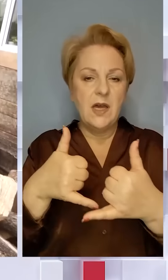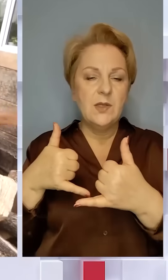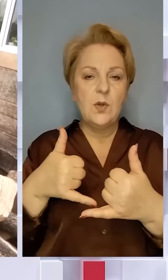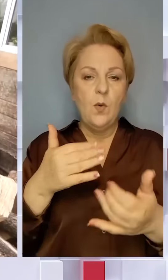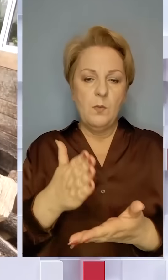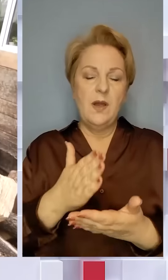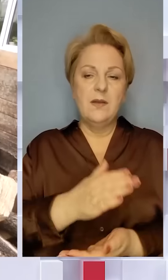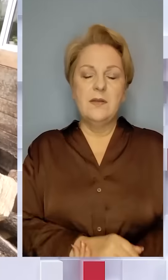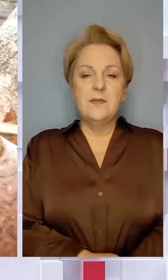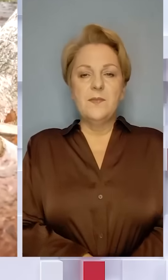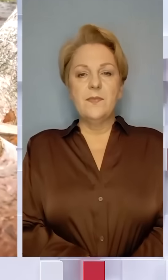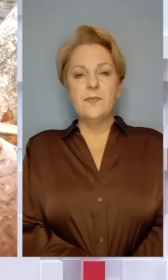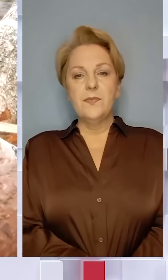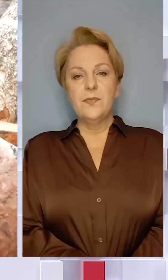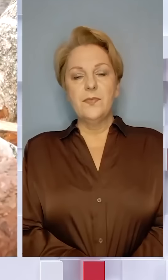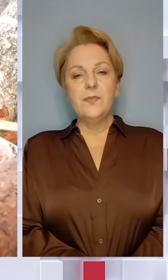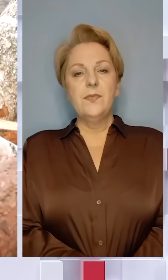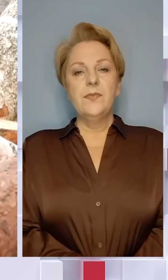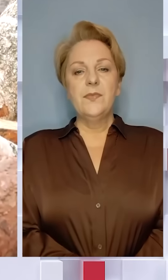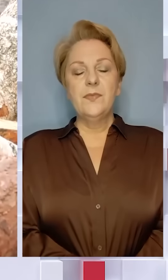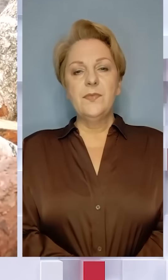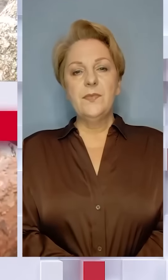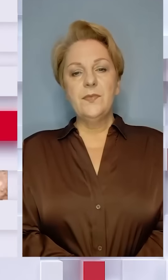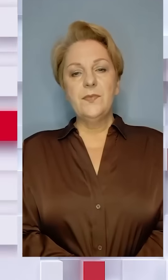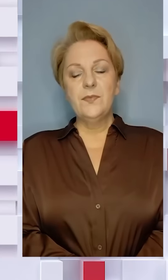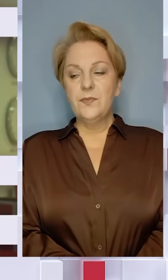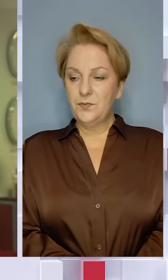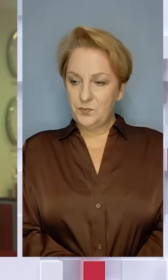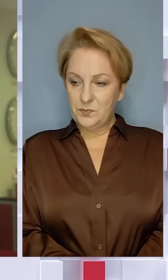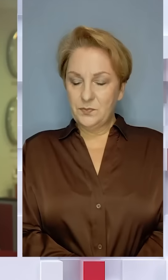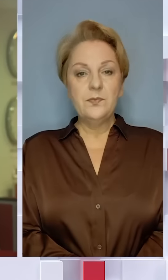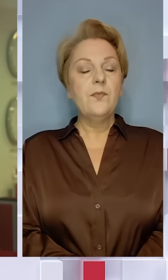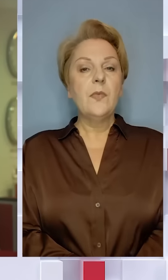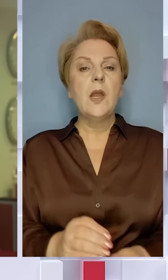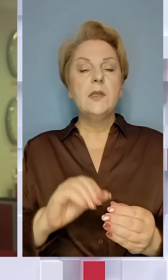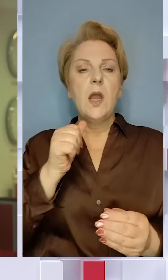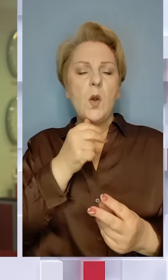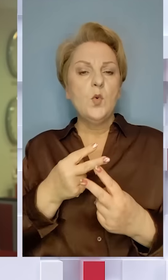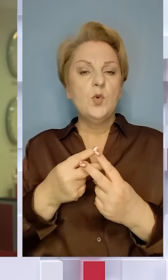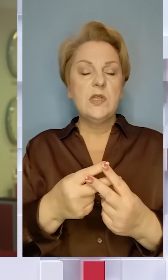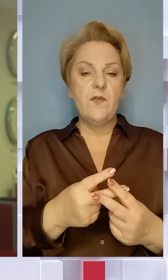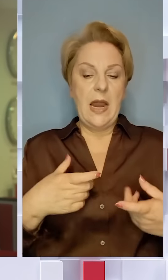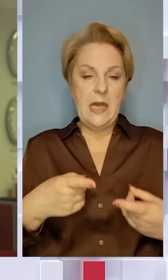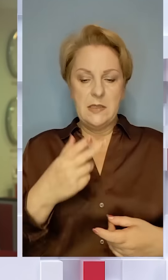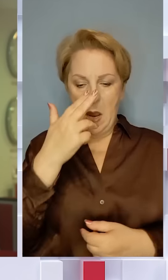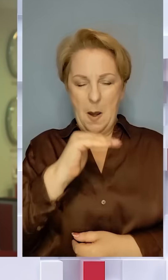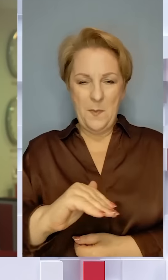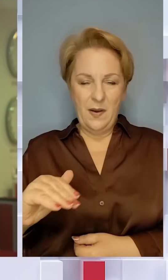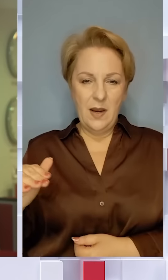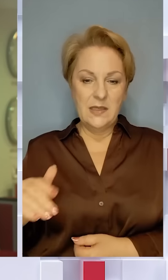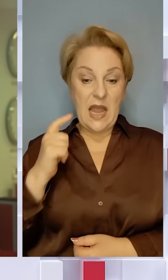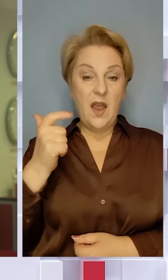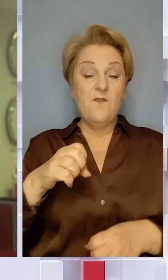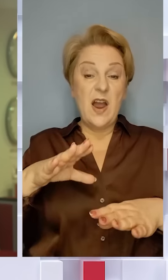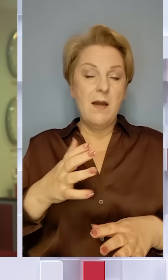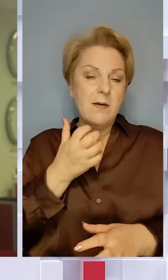Невірна, Владислав Комишин, Дніпропетровщина, ТСН 1+, 10 років ув'язнення загрожує підліткам із Харкова, які